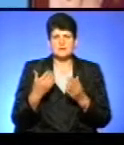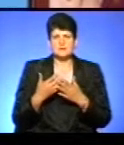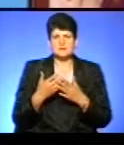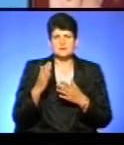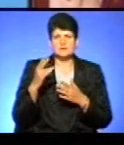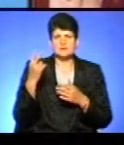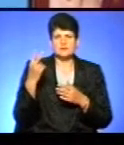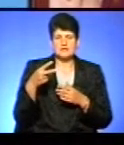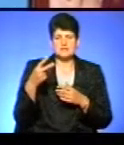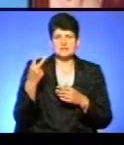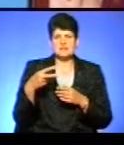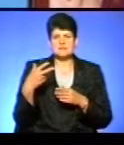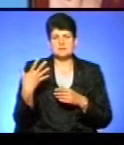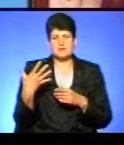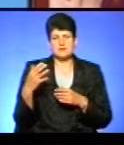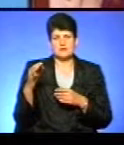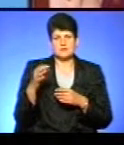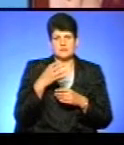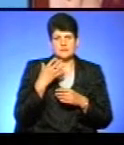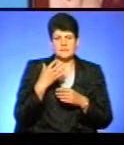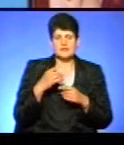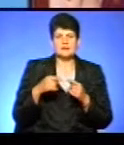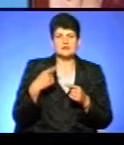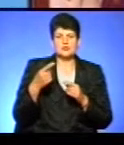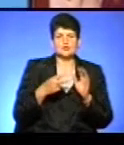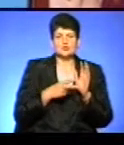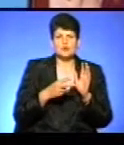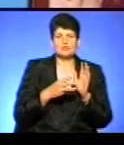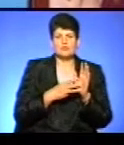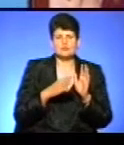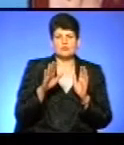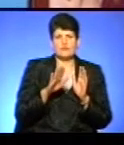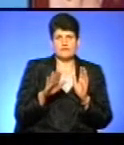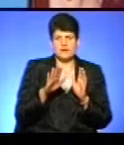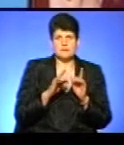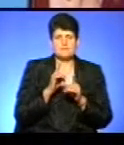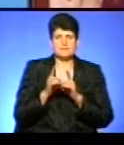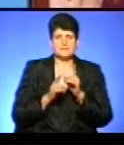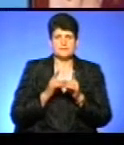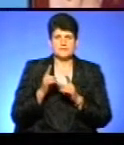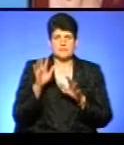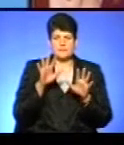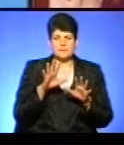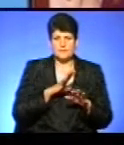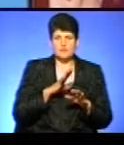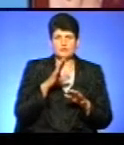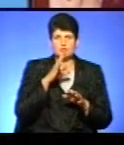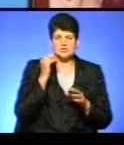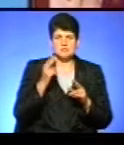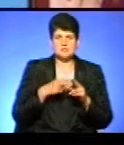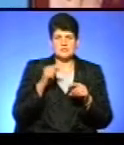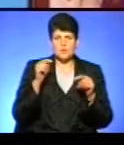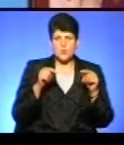покажуть 20-25 градусів. Недалі 7-8 вересня – мінлива хмарність. Вночі без істотних